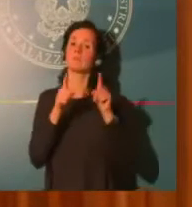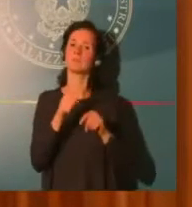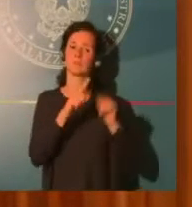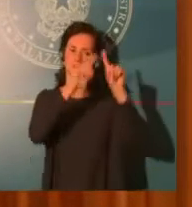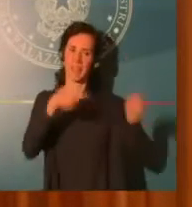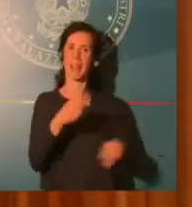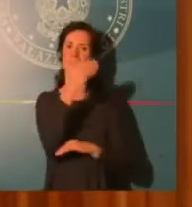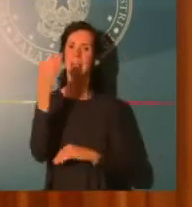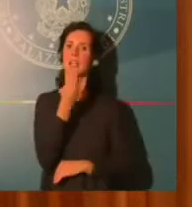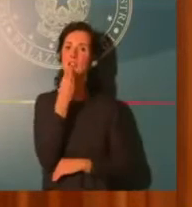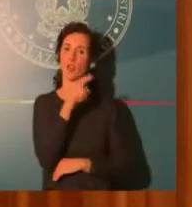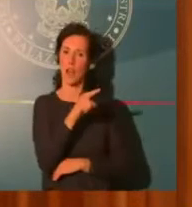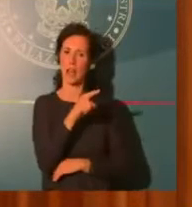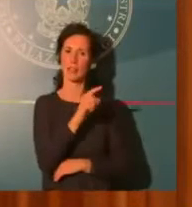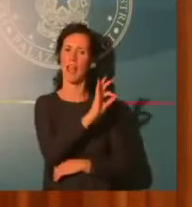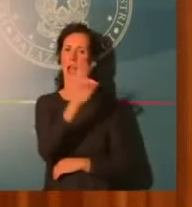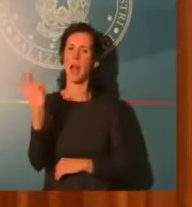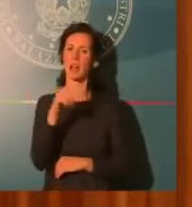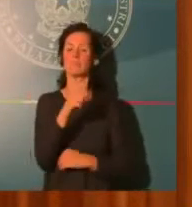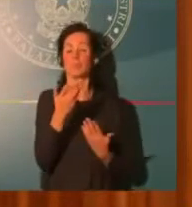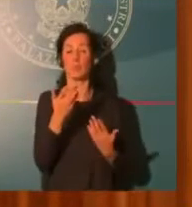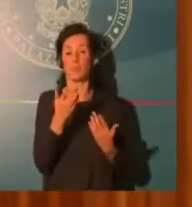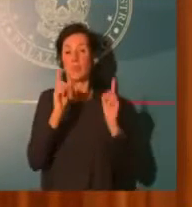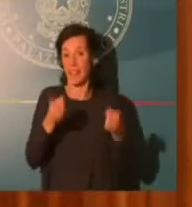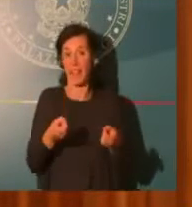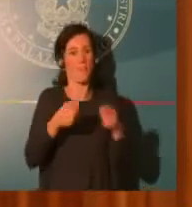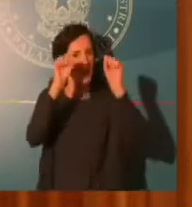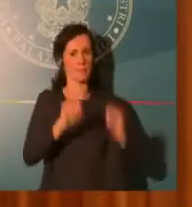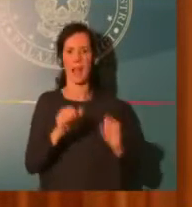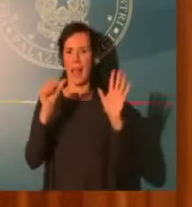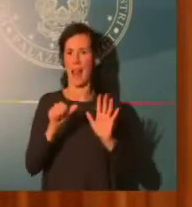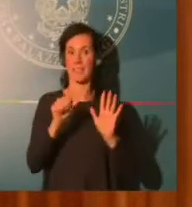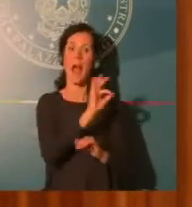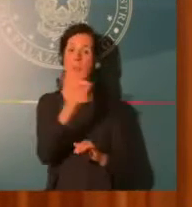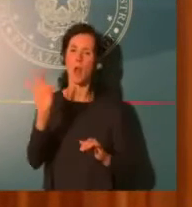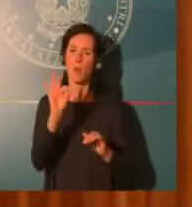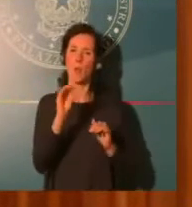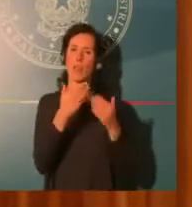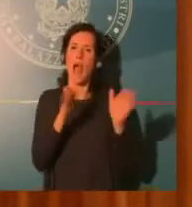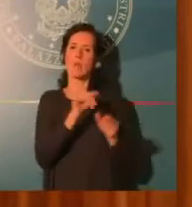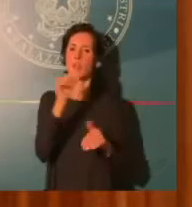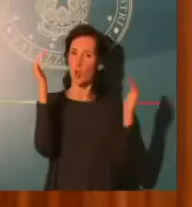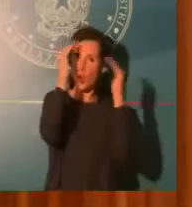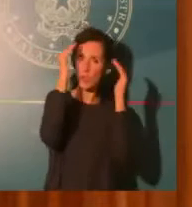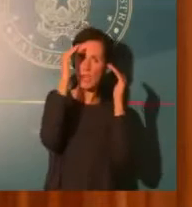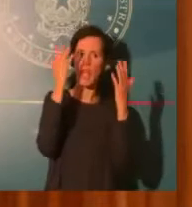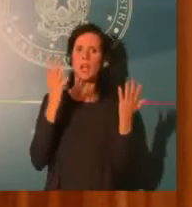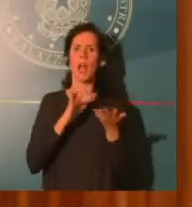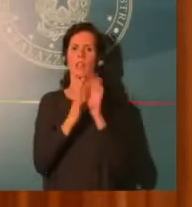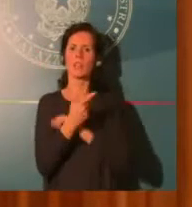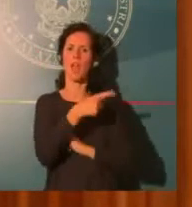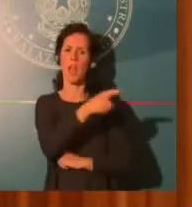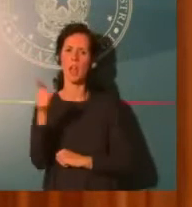di metà del loro introito per non poter più svolgere il servizio serale. E allora anche per questi, dopo